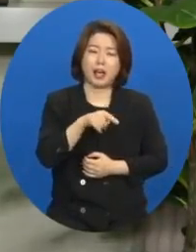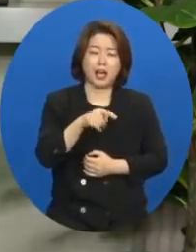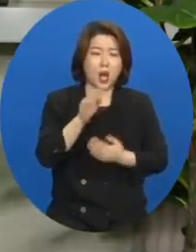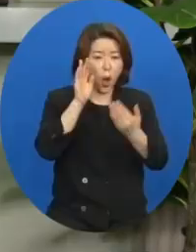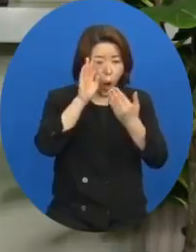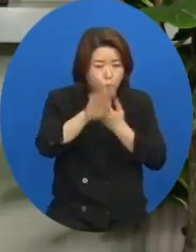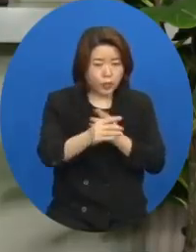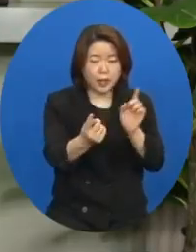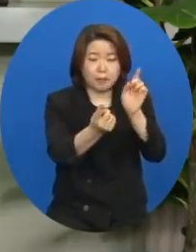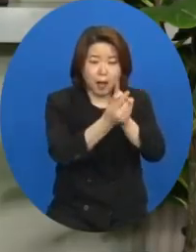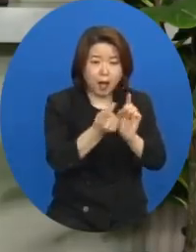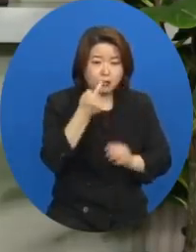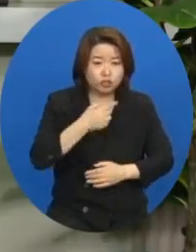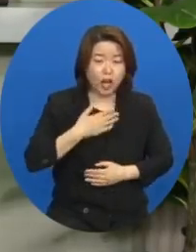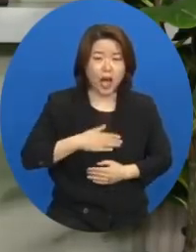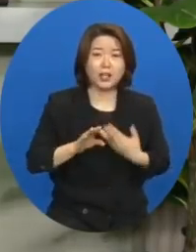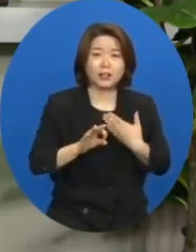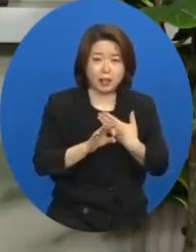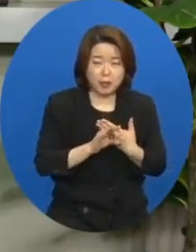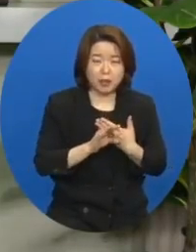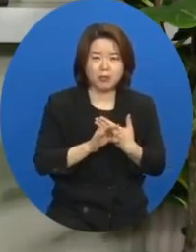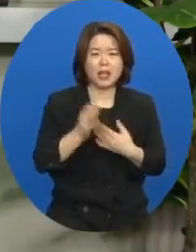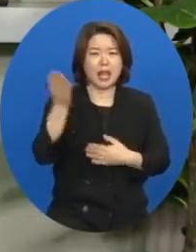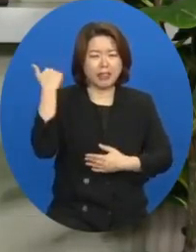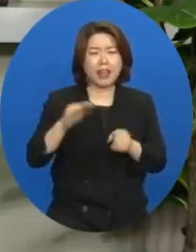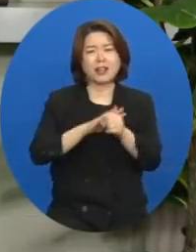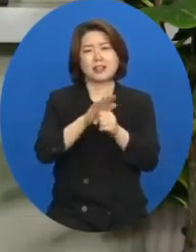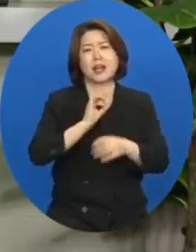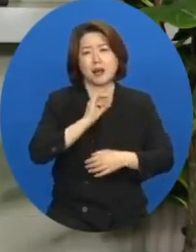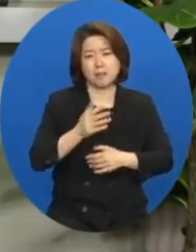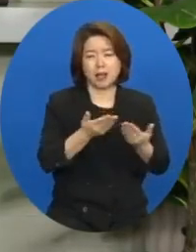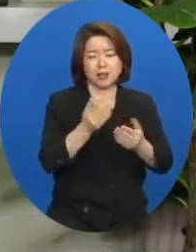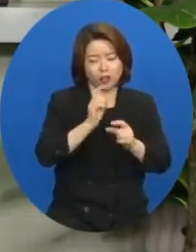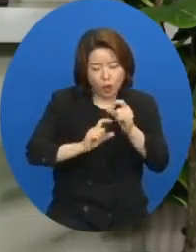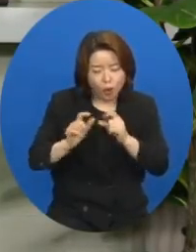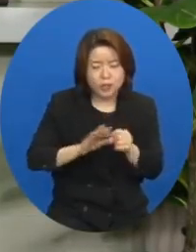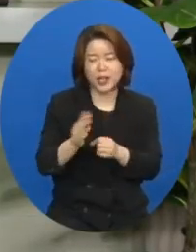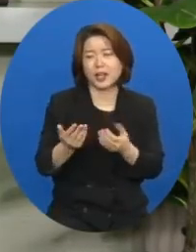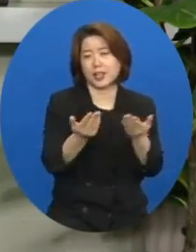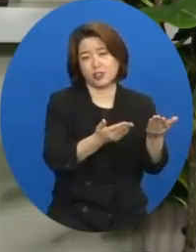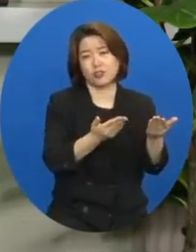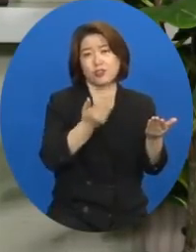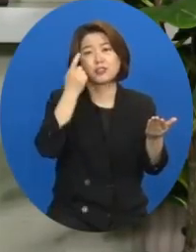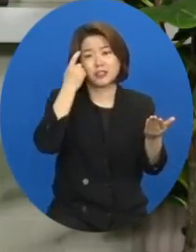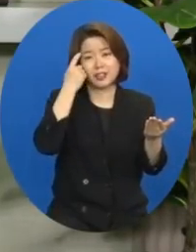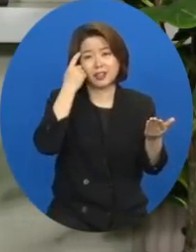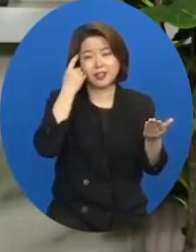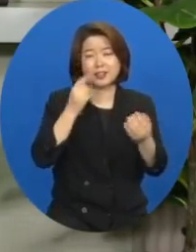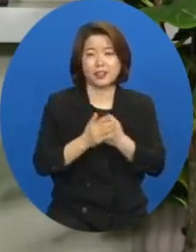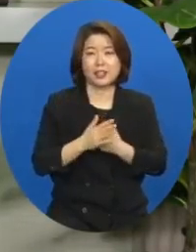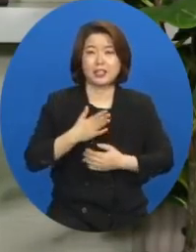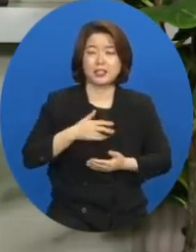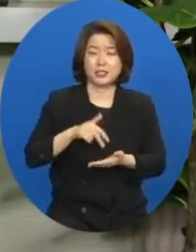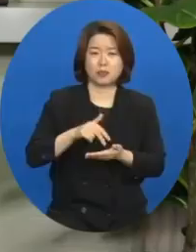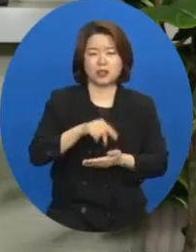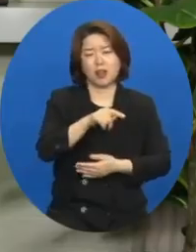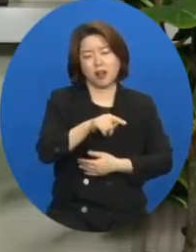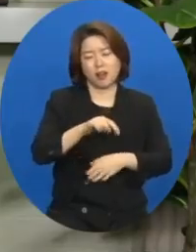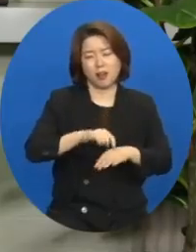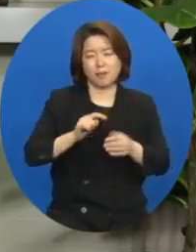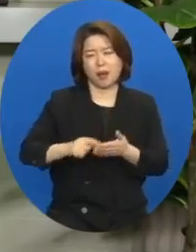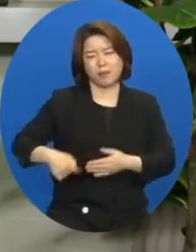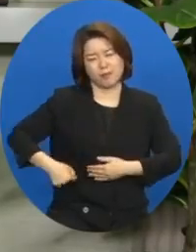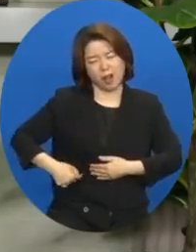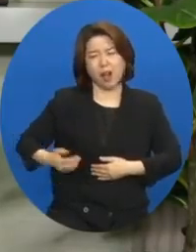알았으면 사랑만 할 걸 더 사랑할 걸 그게 저에게서는 너무나 마음이